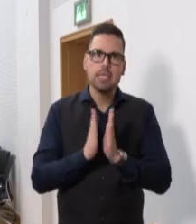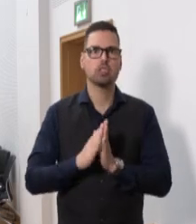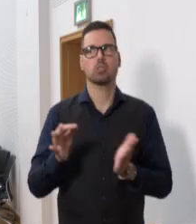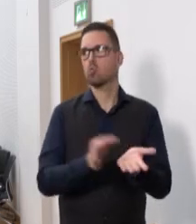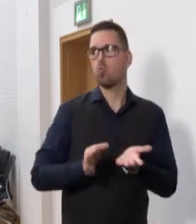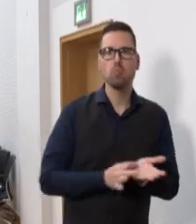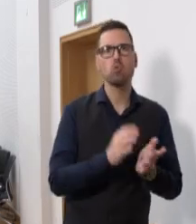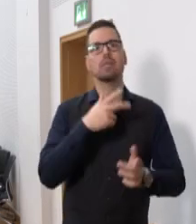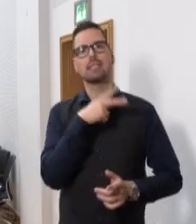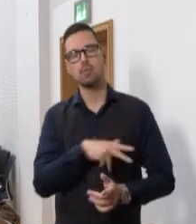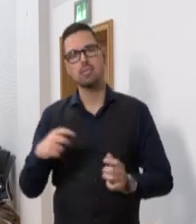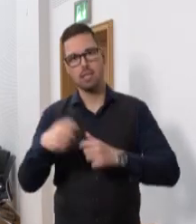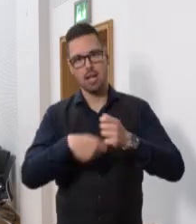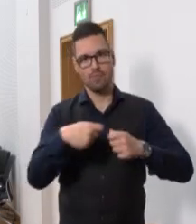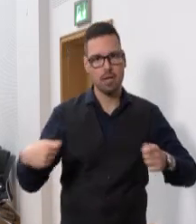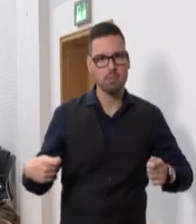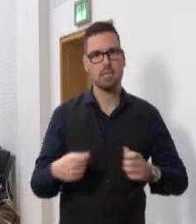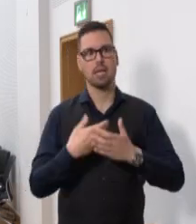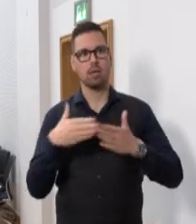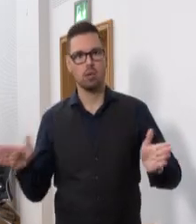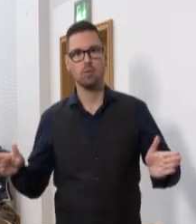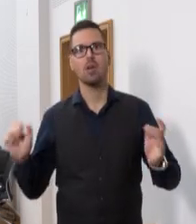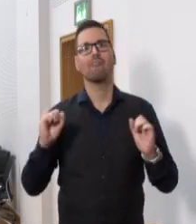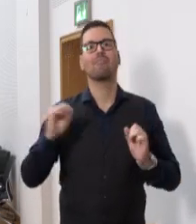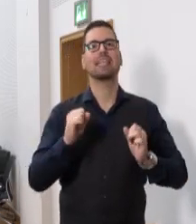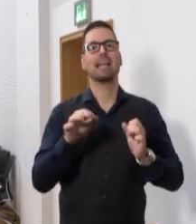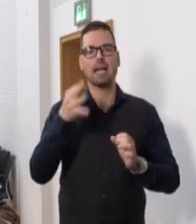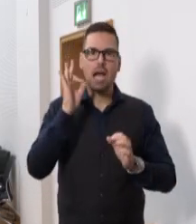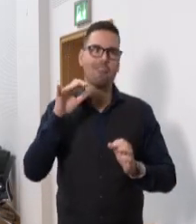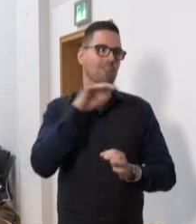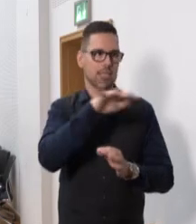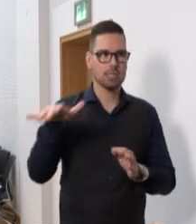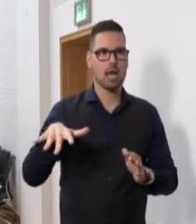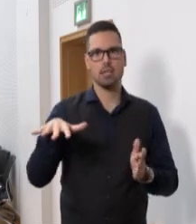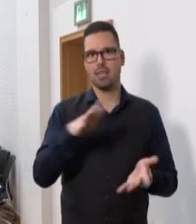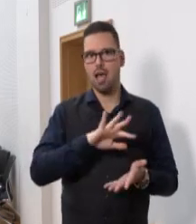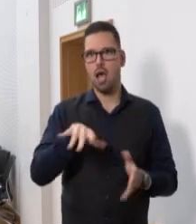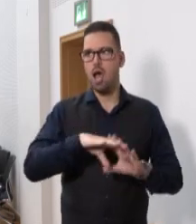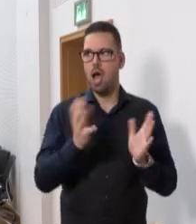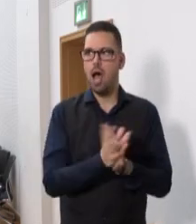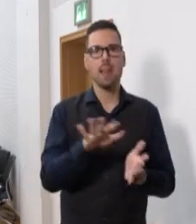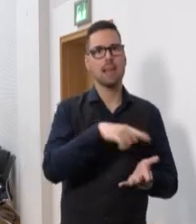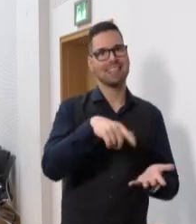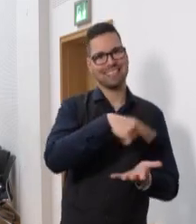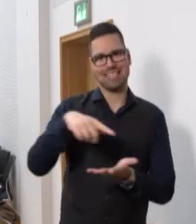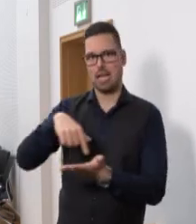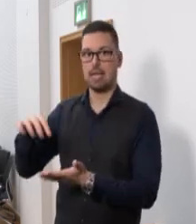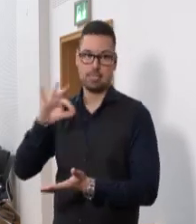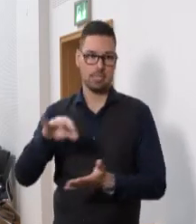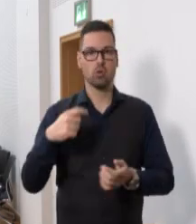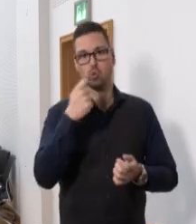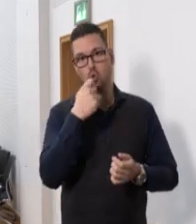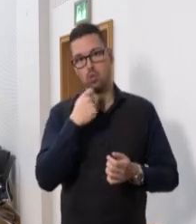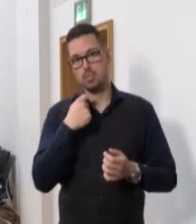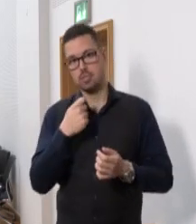Sozialverbände werden bei der Eröffnung der Wintercafés, die es in allen Landkreisen geben wird und in denen kostenlos